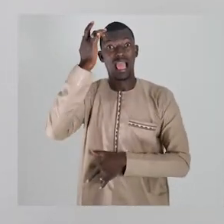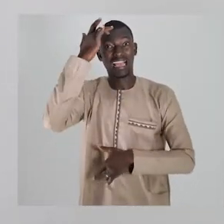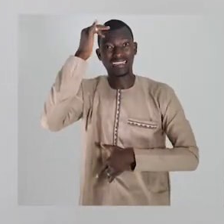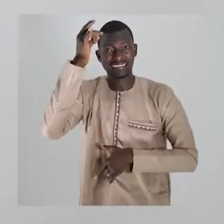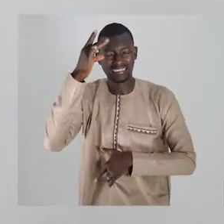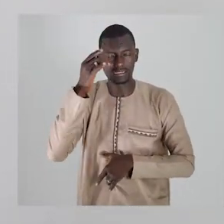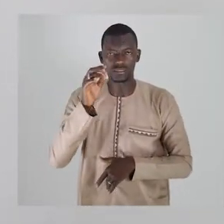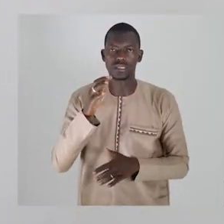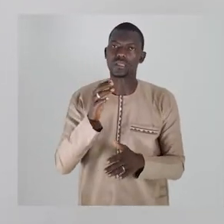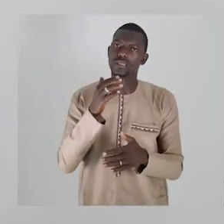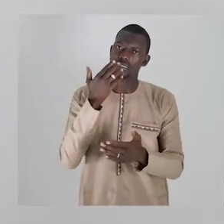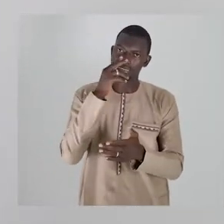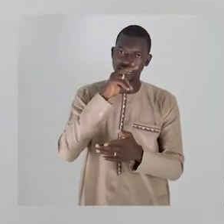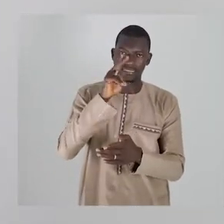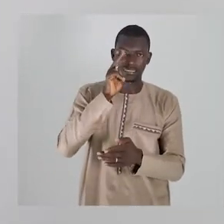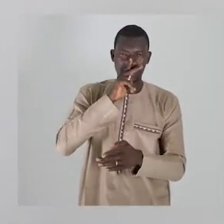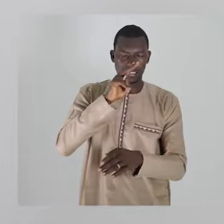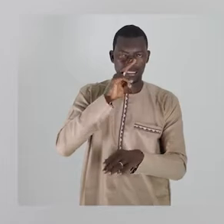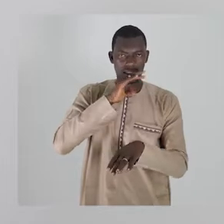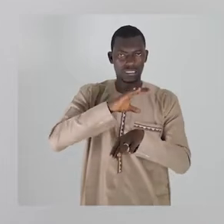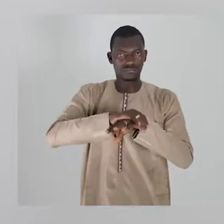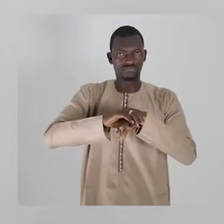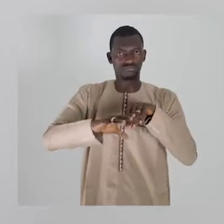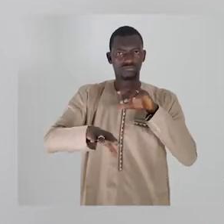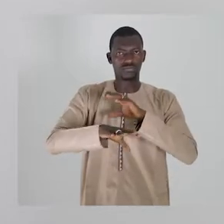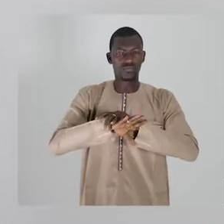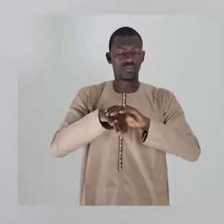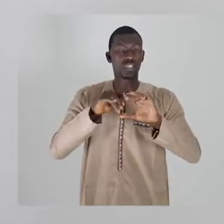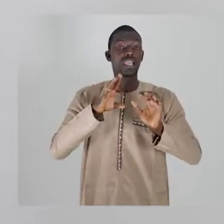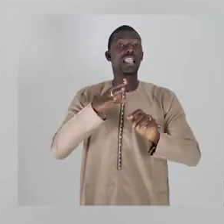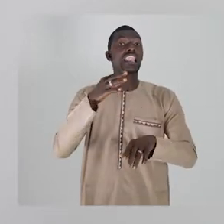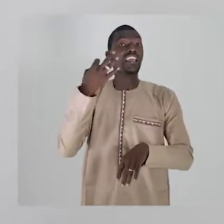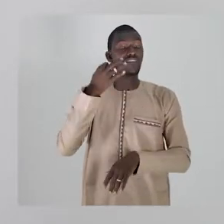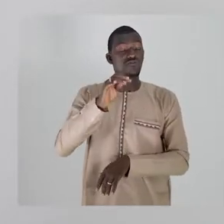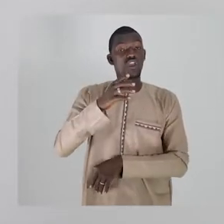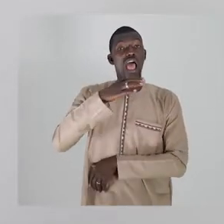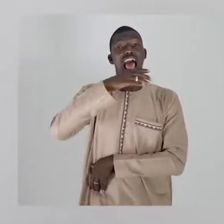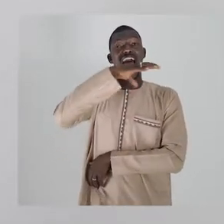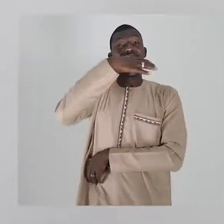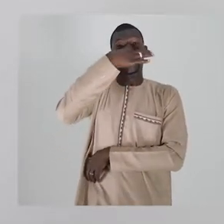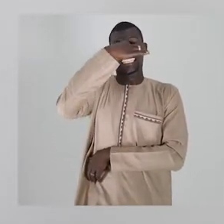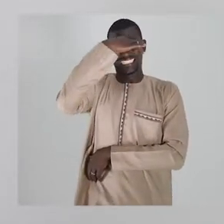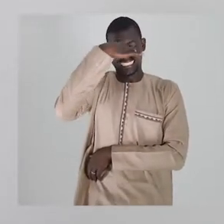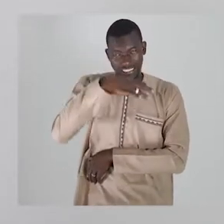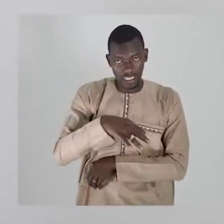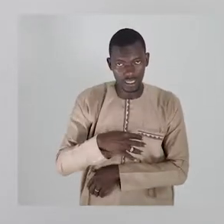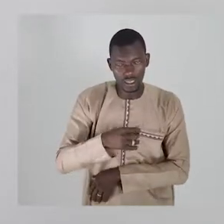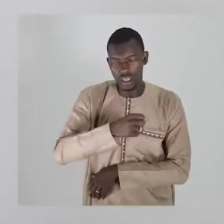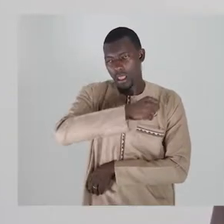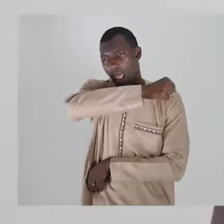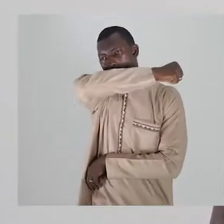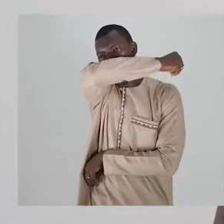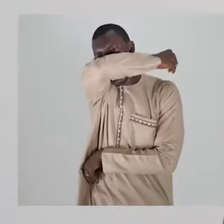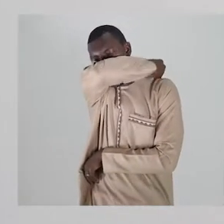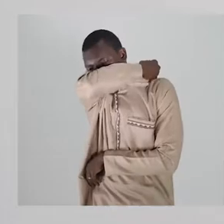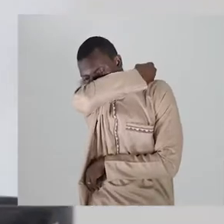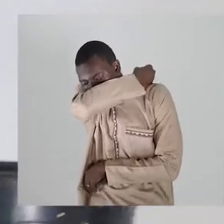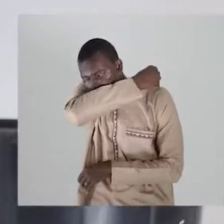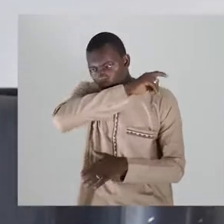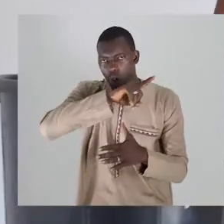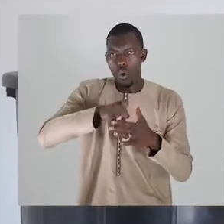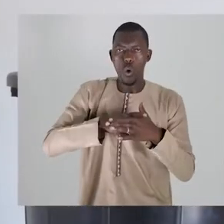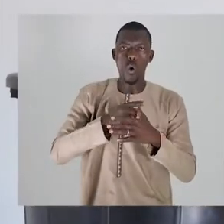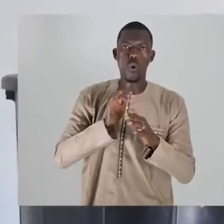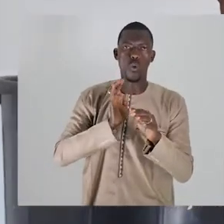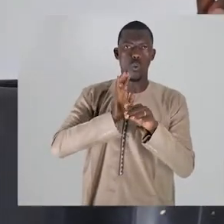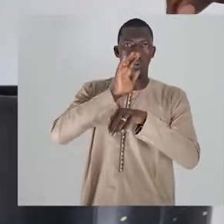munu gobe nukumaboli. Ubaji tujadi kila. Unga kanyena kuali muka nukumaboli. Bare upareja mga tisuwe kila munu ngole